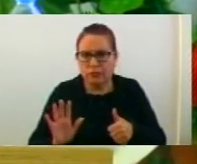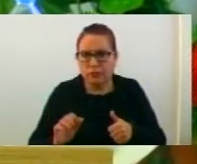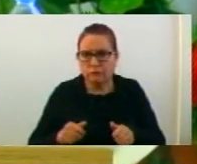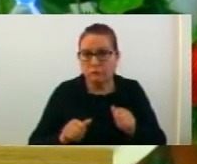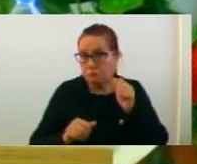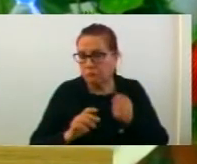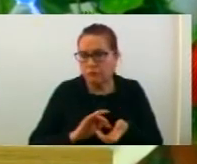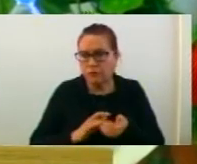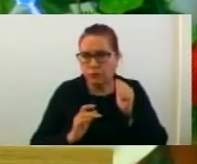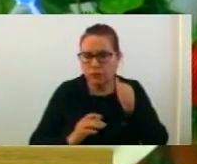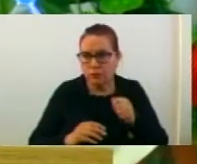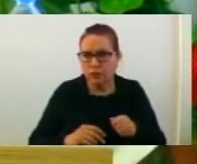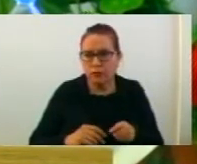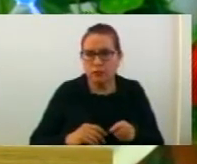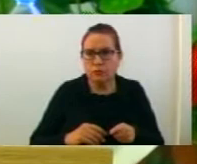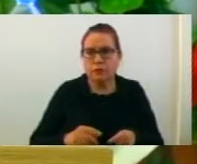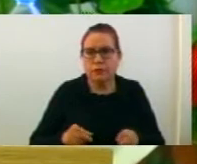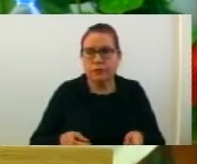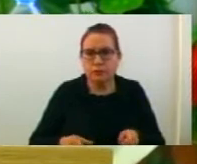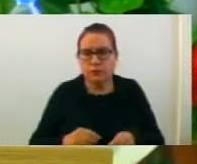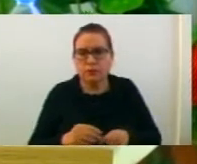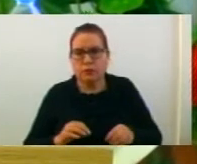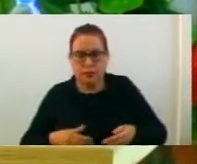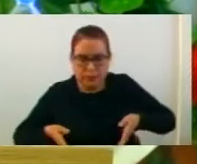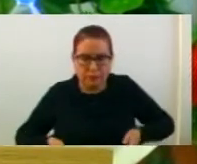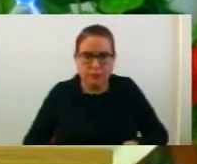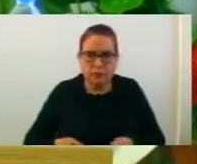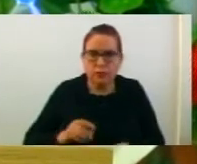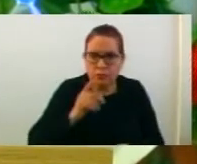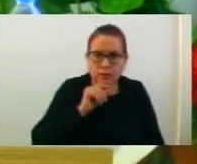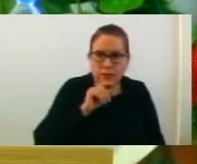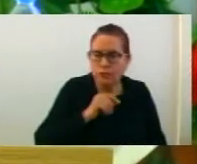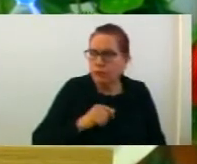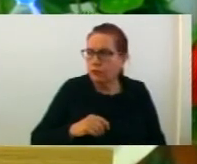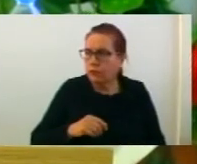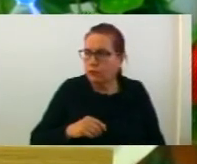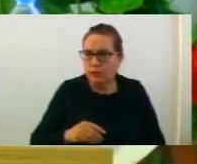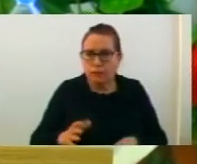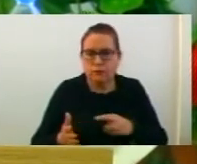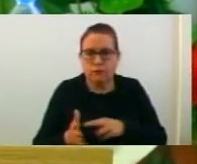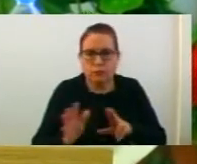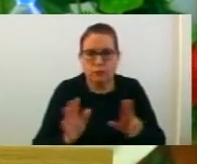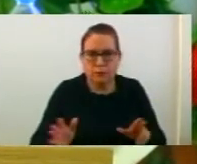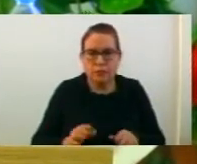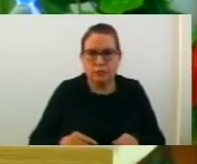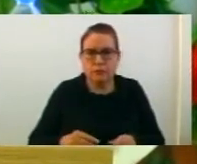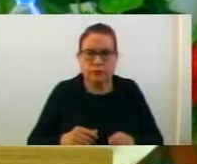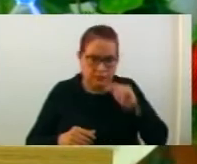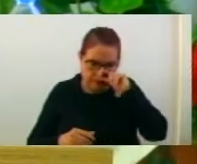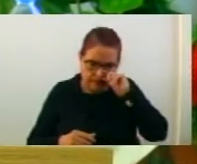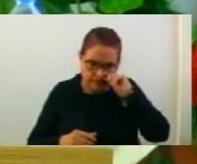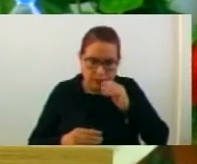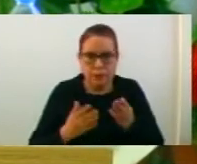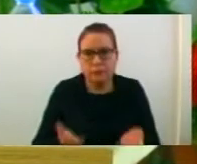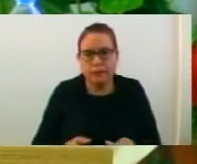одлука за доделување еднократна паришна помощ за новороденчи на подрачна обществ Трумица в 2018 година. Прелог